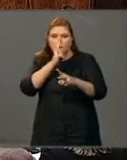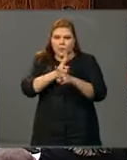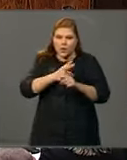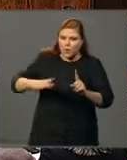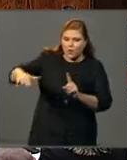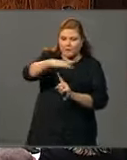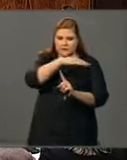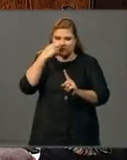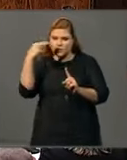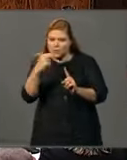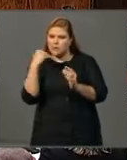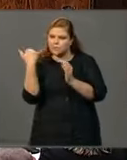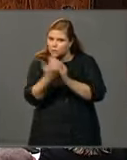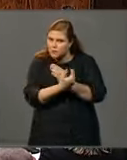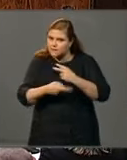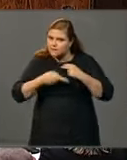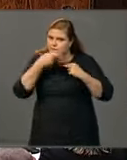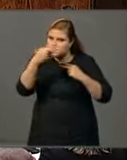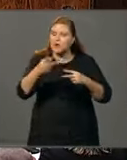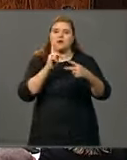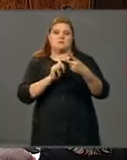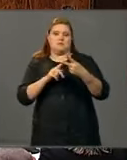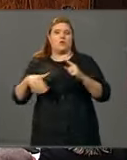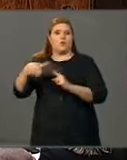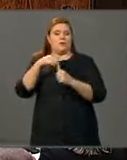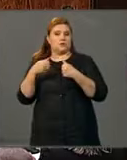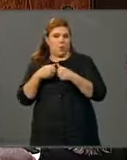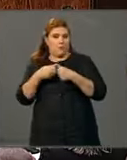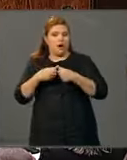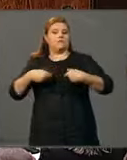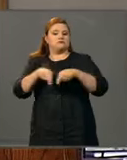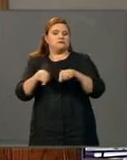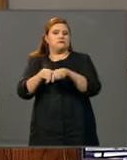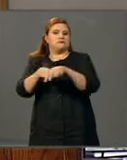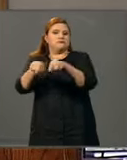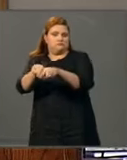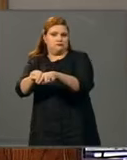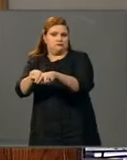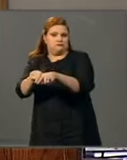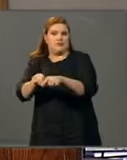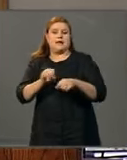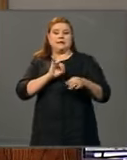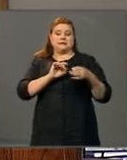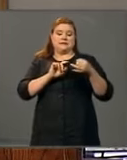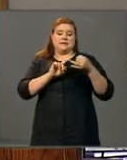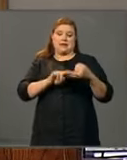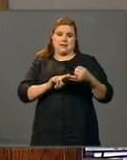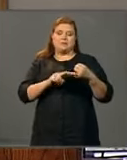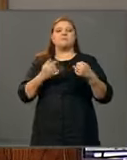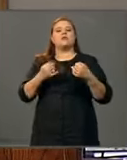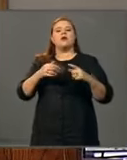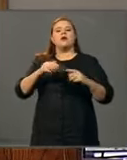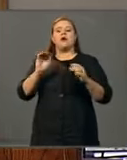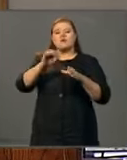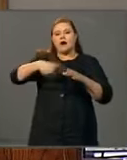ympäristön kannalta turvallista sekä valvoa, että ympäristöluvan lupaehtoja noudatetaan. 7. Kaivoksella on useita